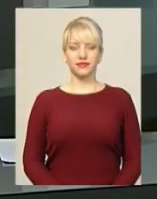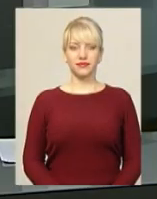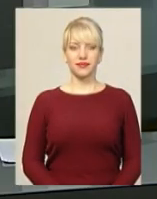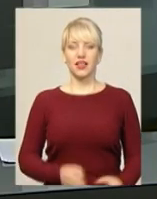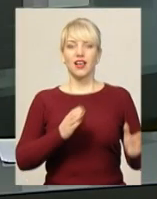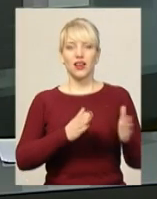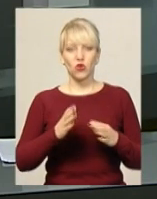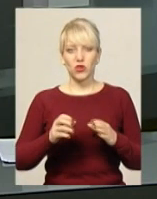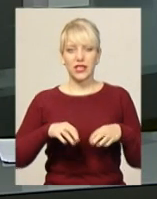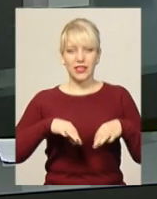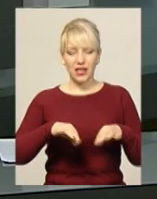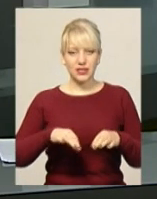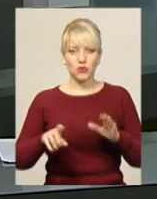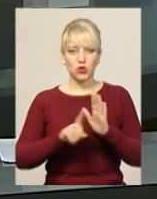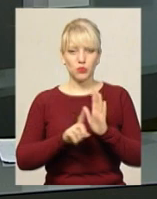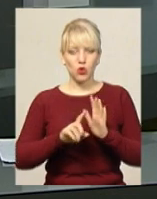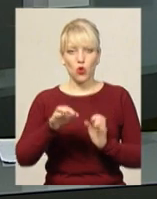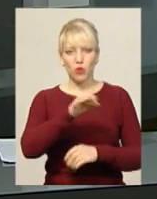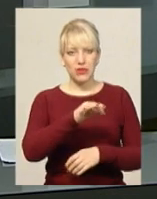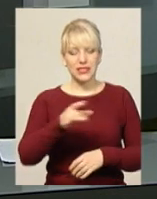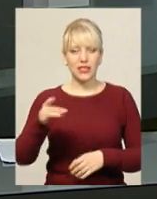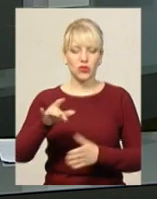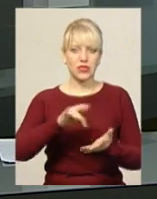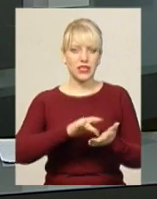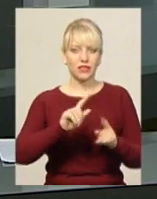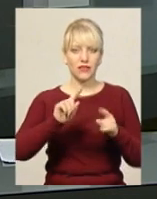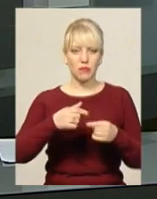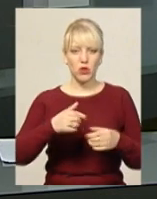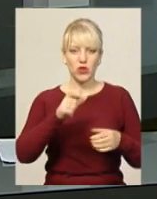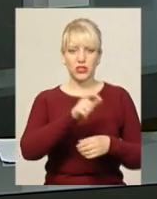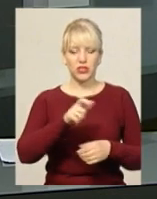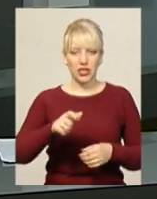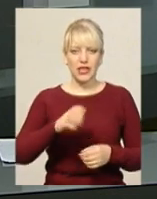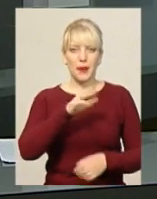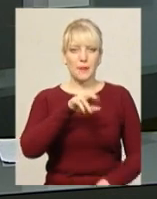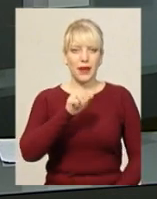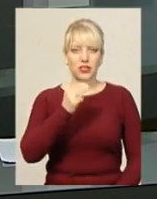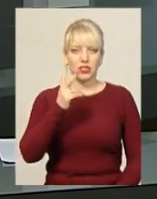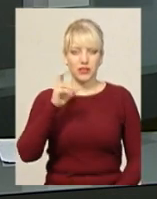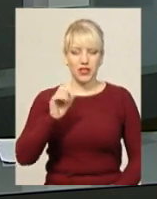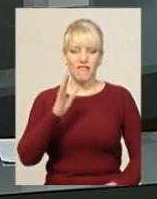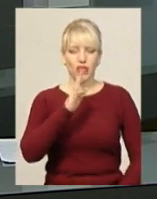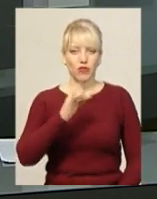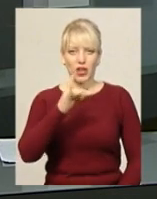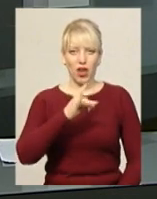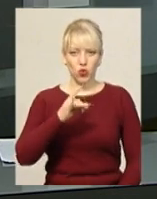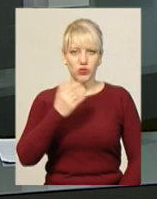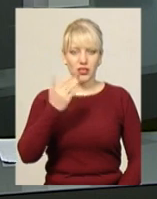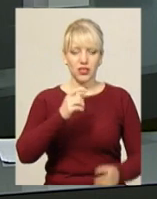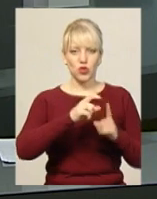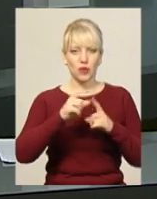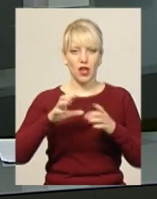Регулярного транспортного сполучення з обласним та районним центрами вимагають жителі села Фащіївка Вінковецького району. За їхніми словами,